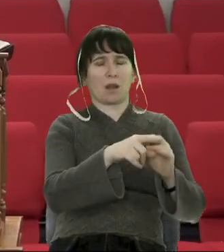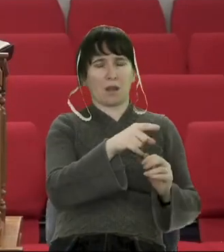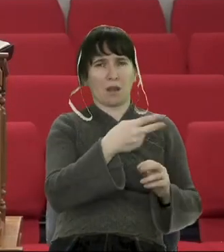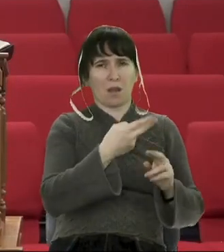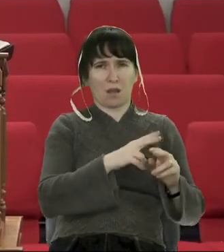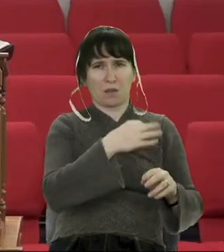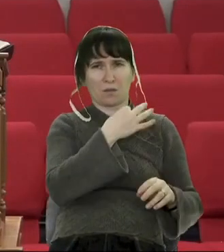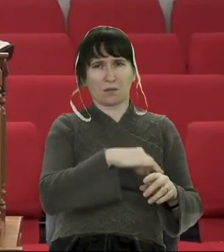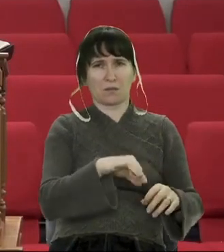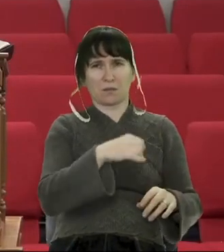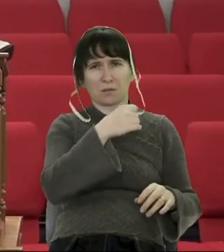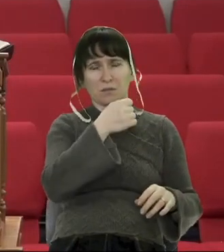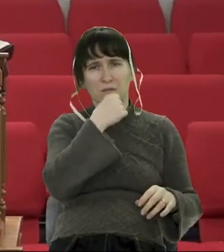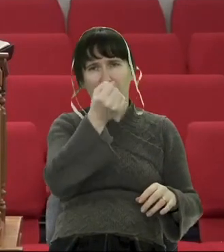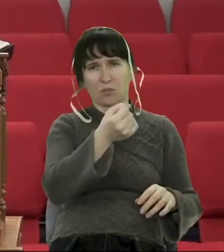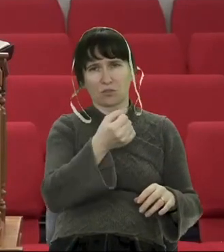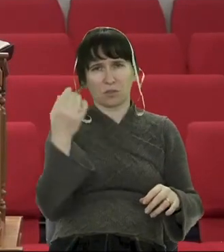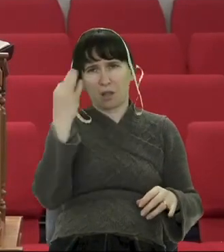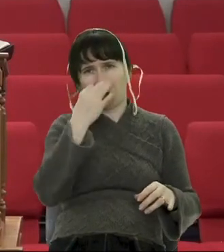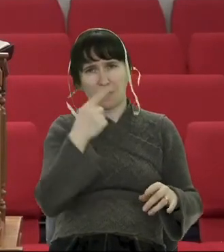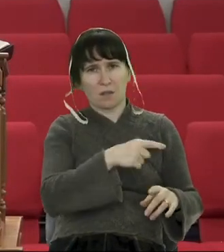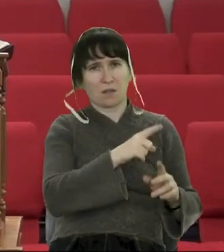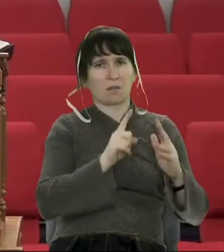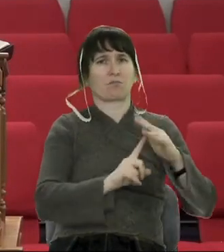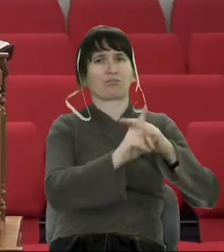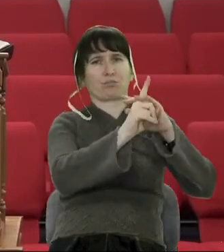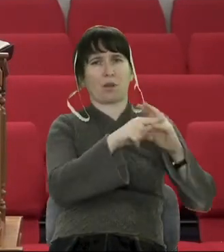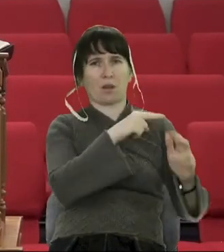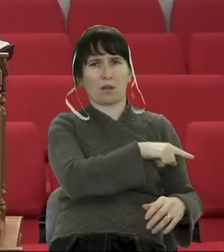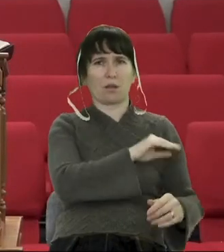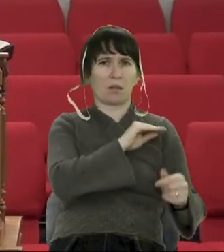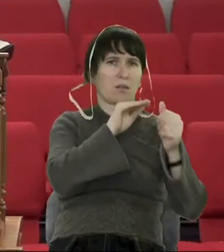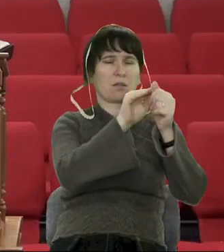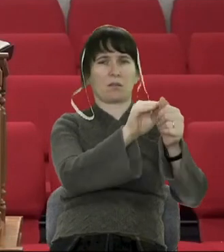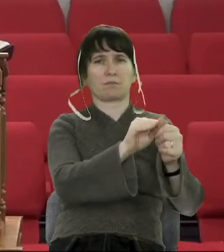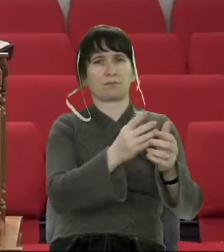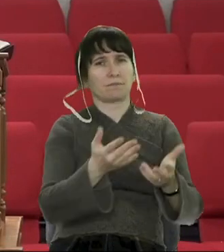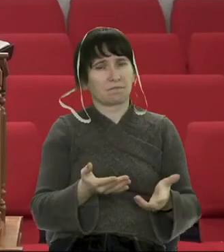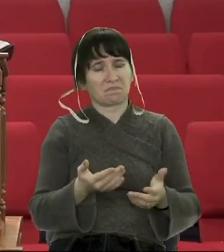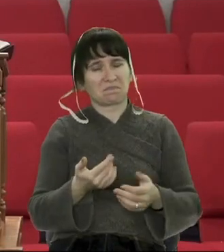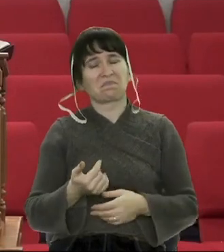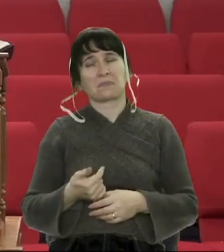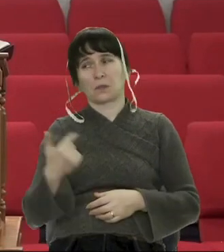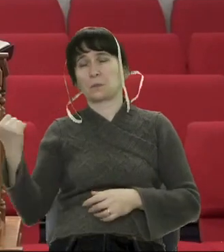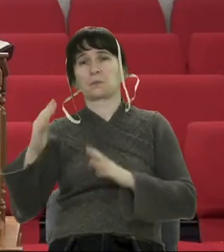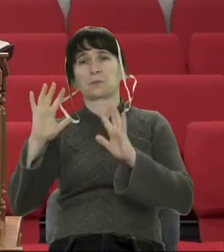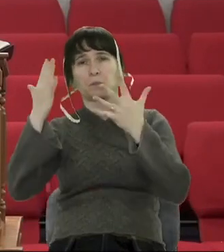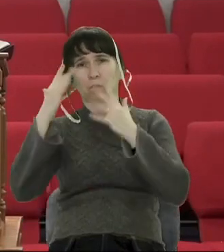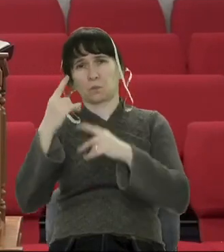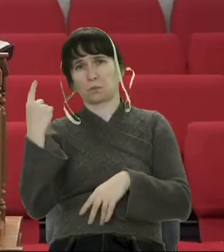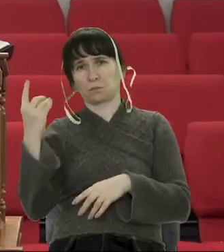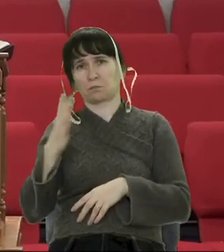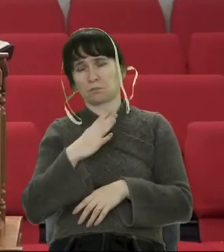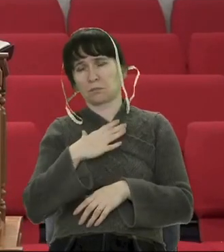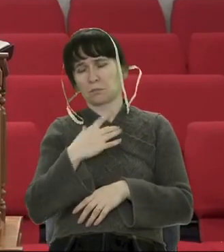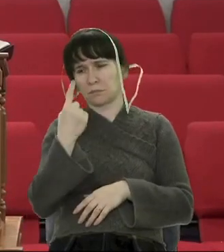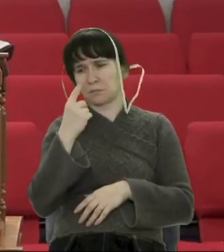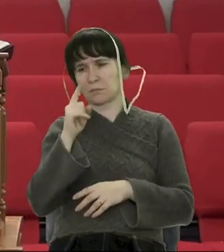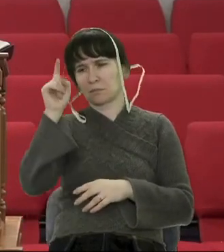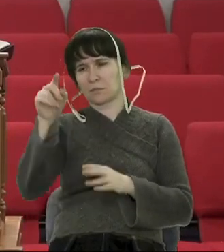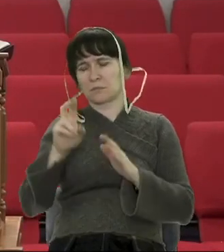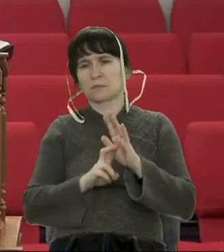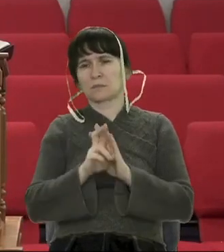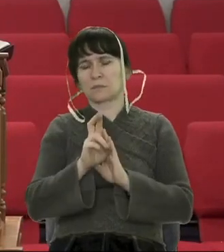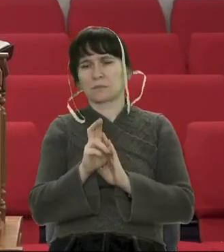мене сильно так зачепив. Було рукопокладання в одній церкві. Петро Новорок, можливо, хтось чув